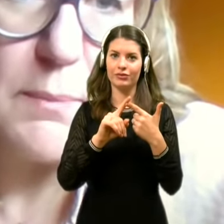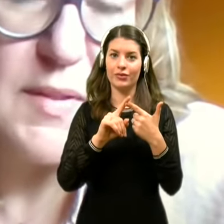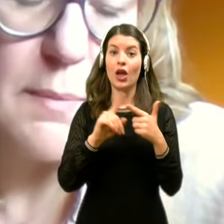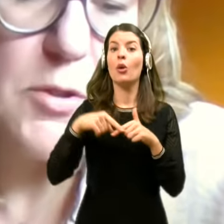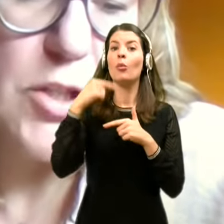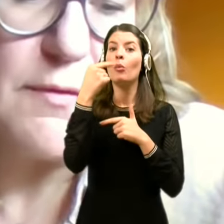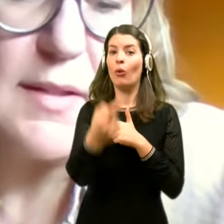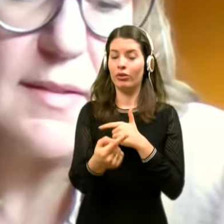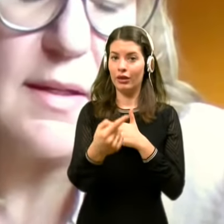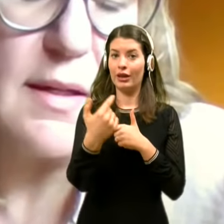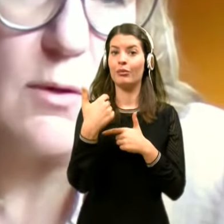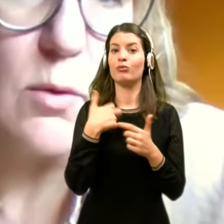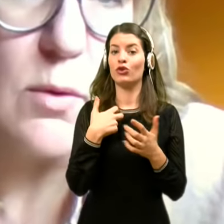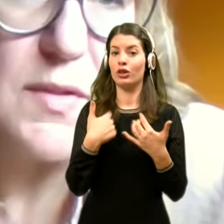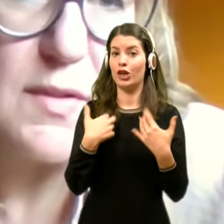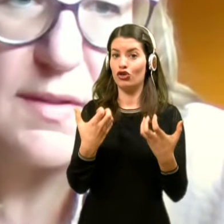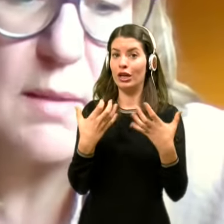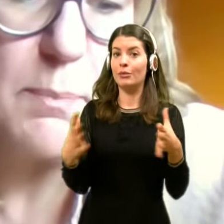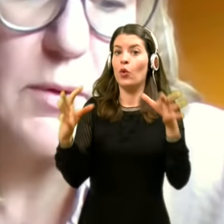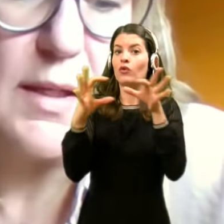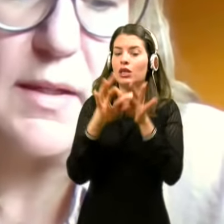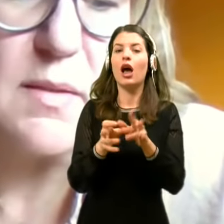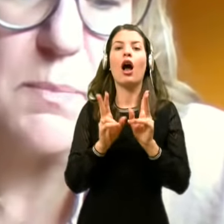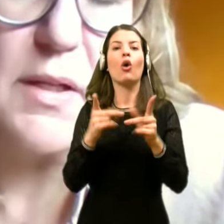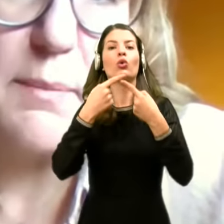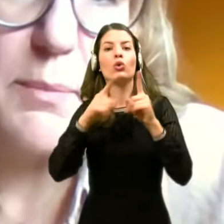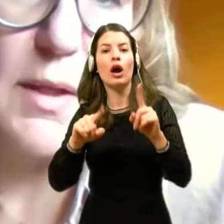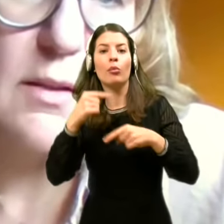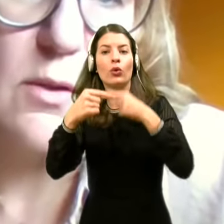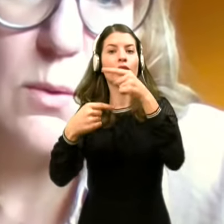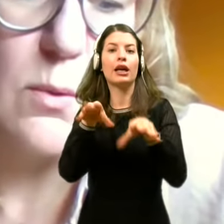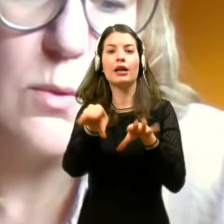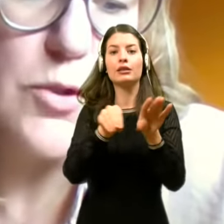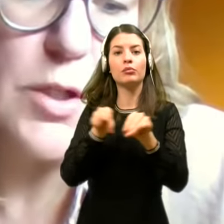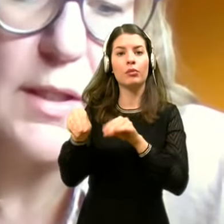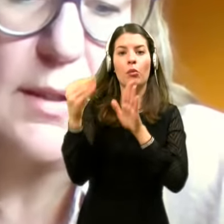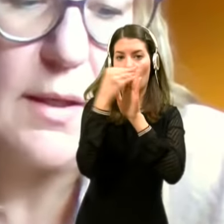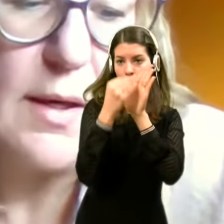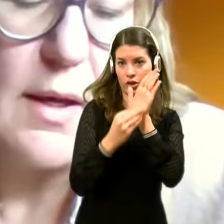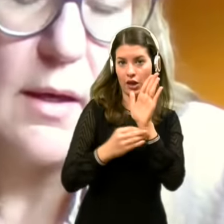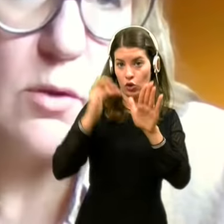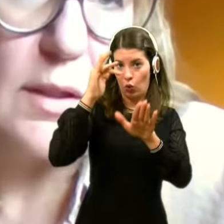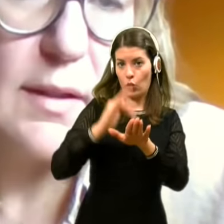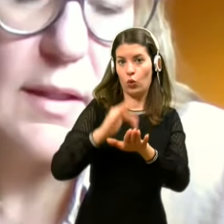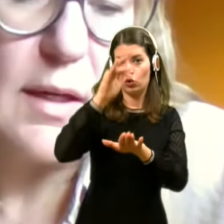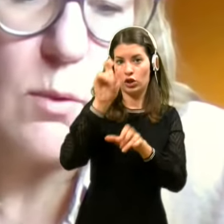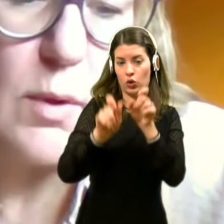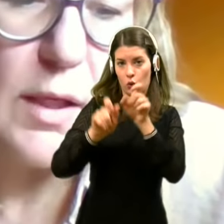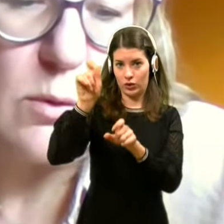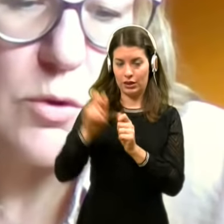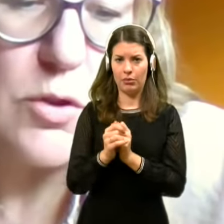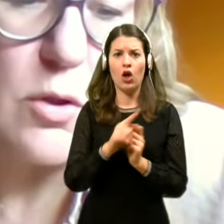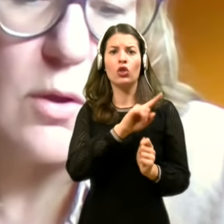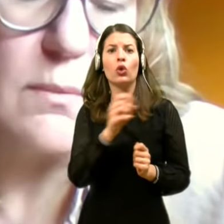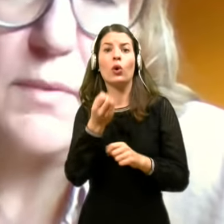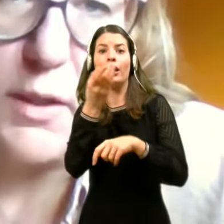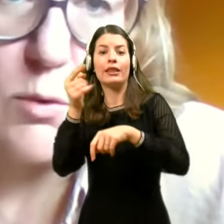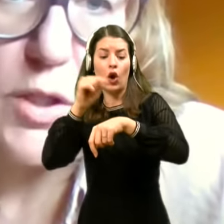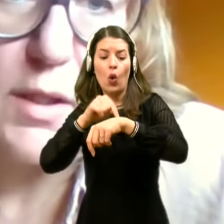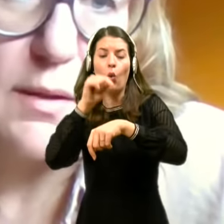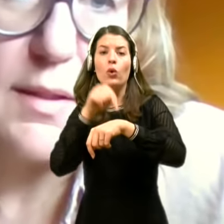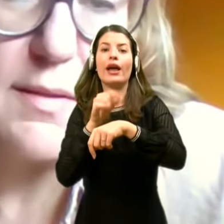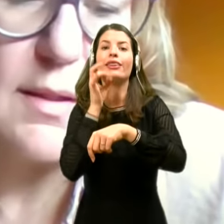Potem bi se pa še navezala, kako sicer poteka zbiranje podatkov v okuženih, do katere ure točno